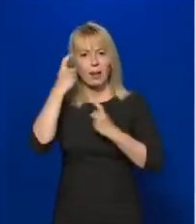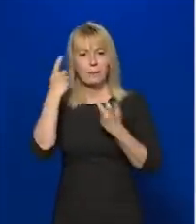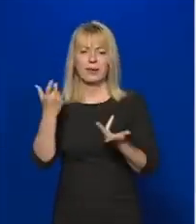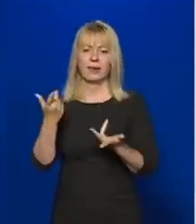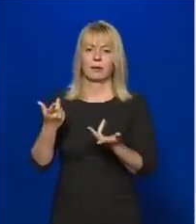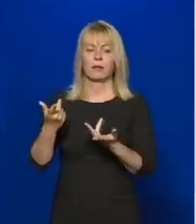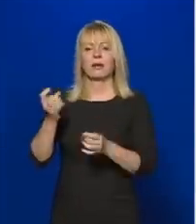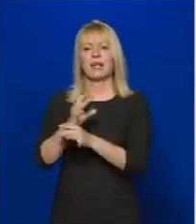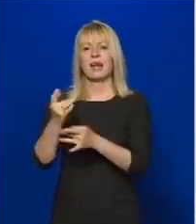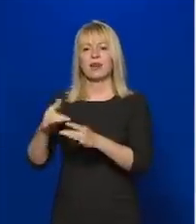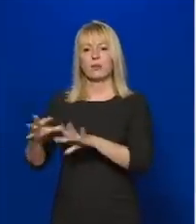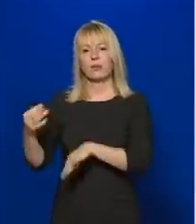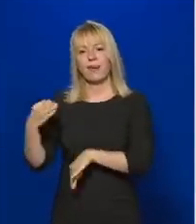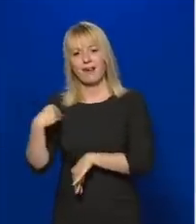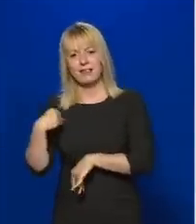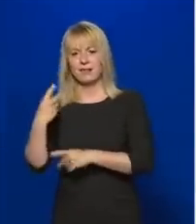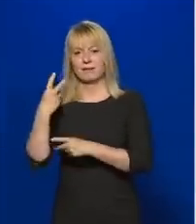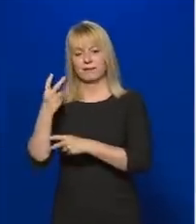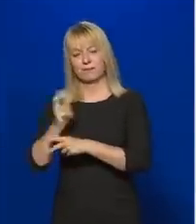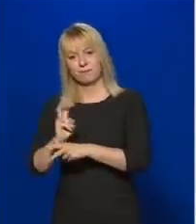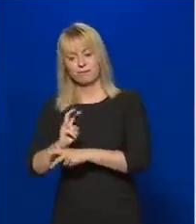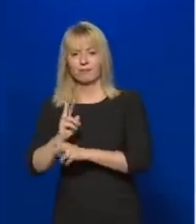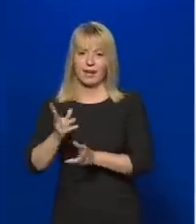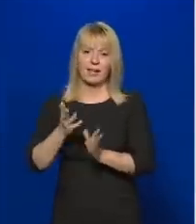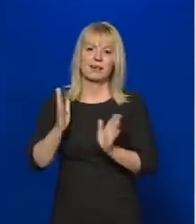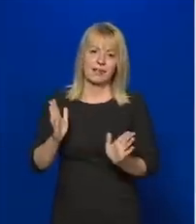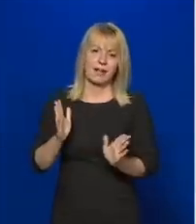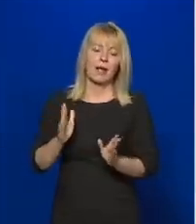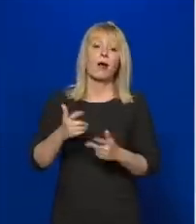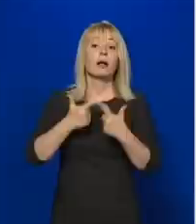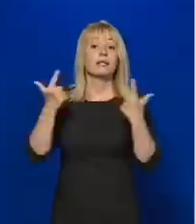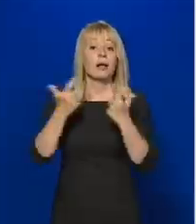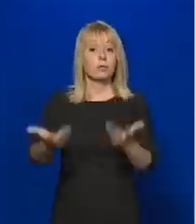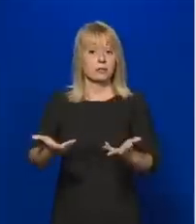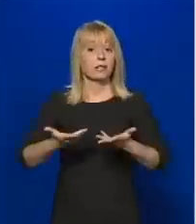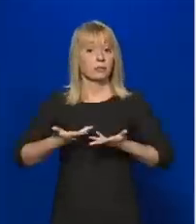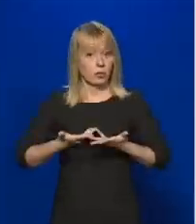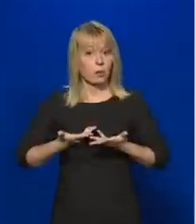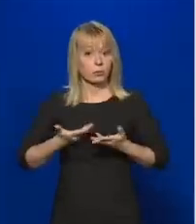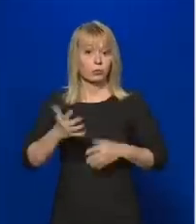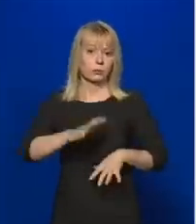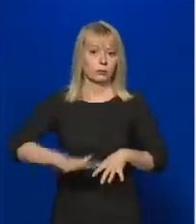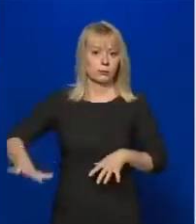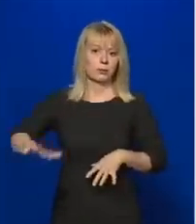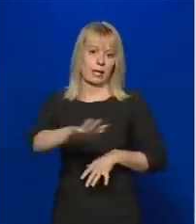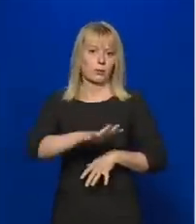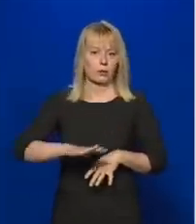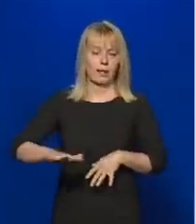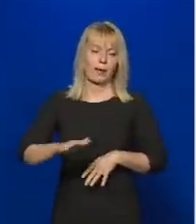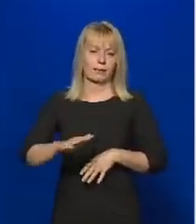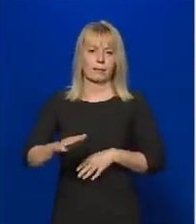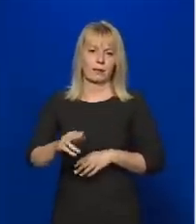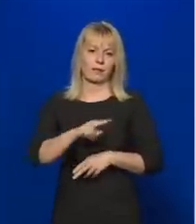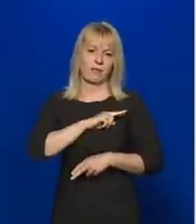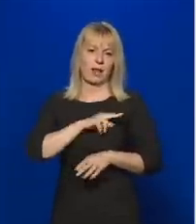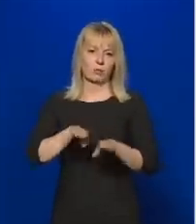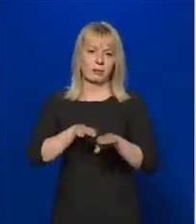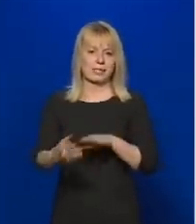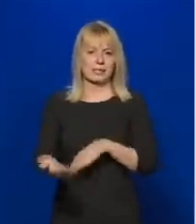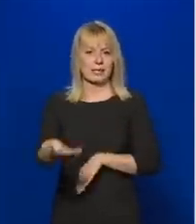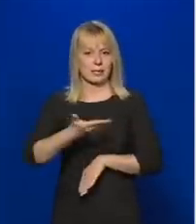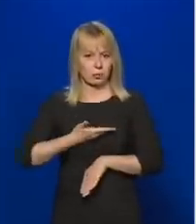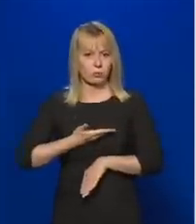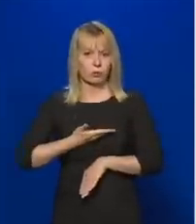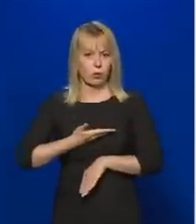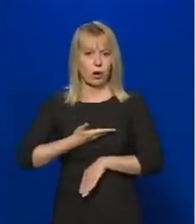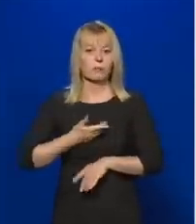járványügyi helyzetre. Azt a tájékoztást kaptuk egyébként az illetékes területért felhős minisztériumtól, és annak